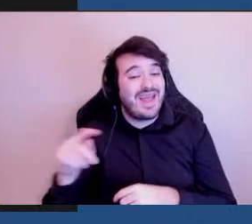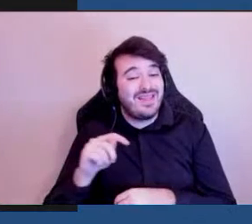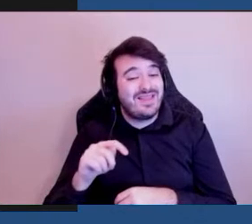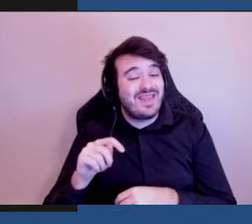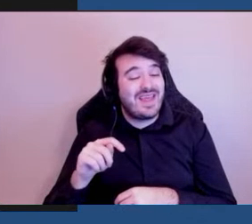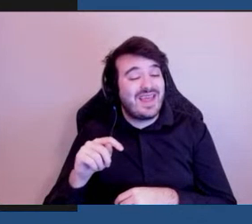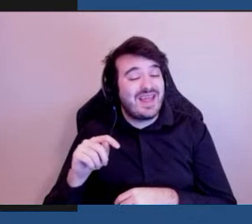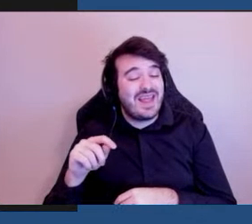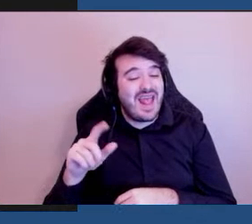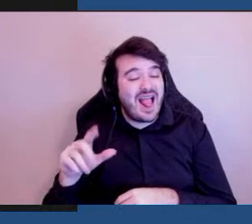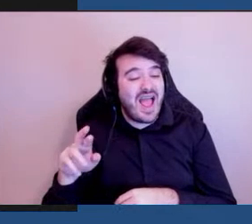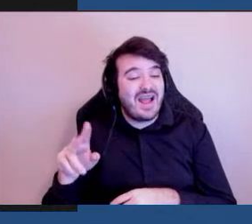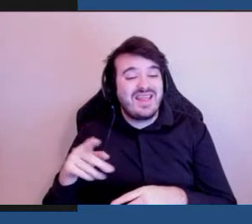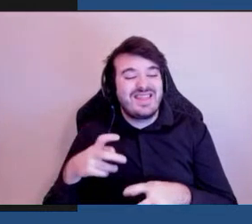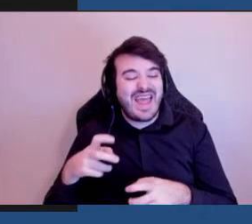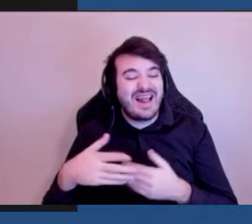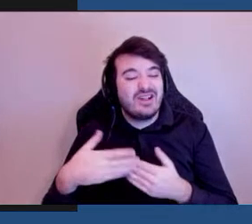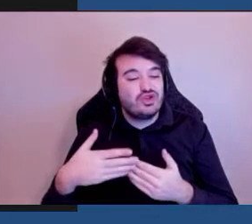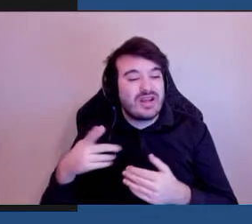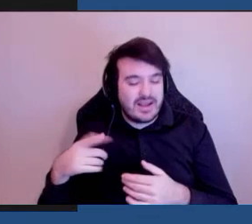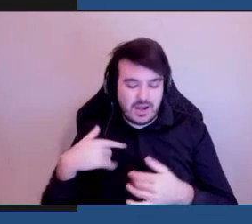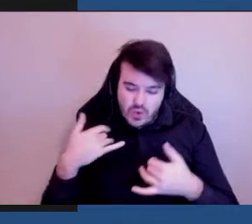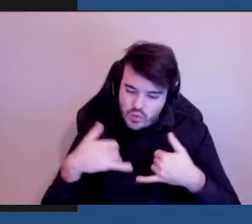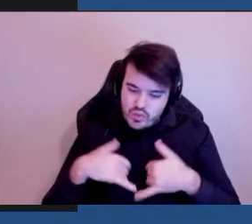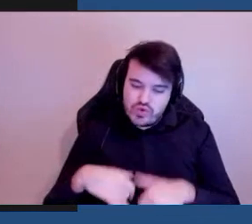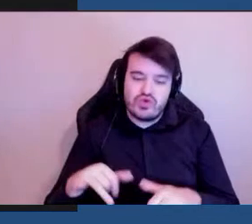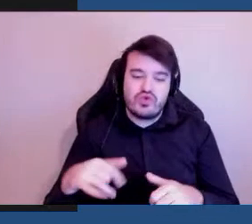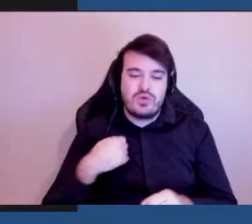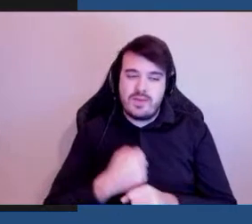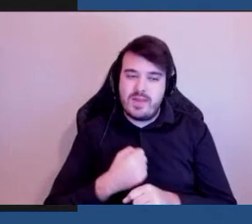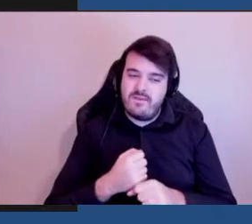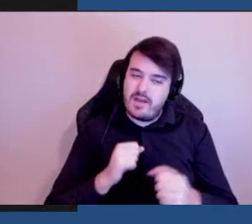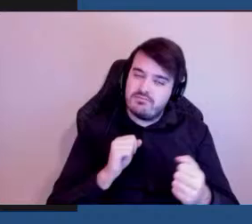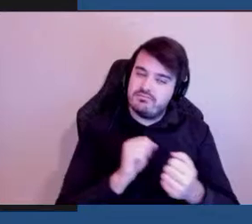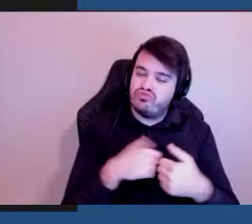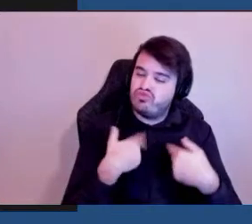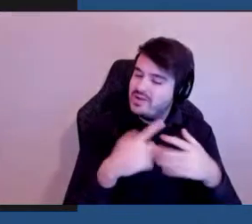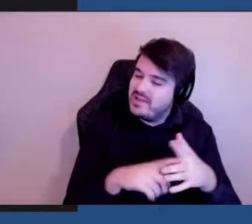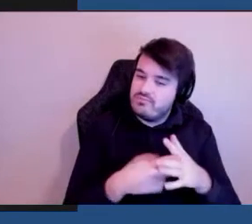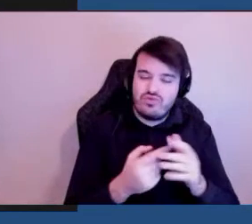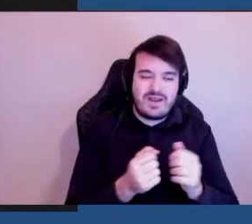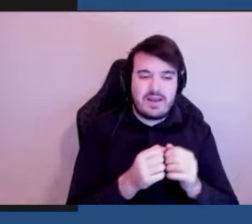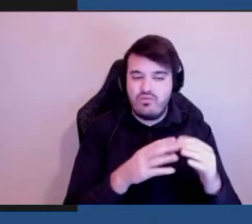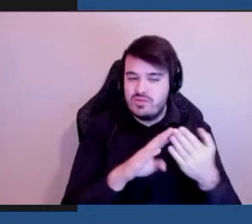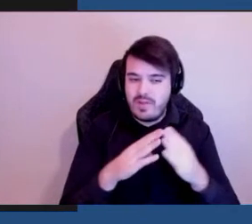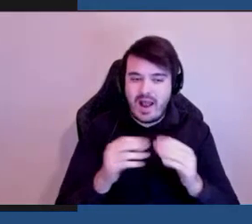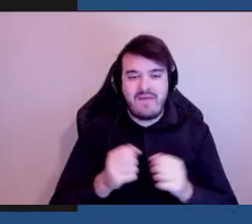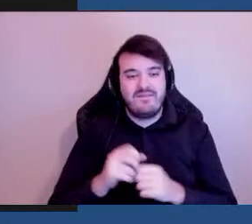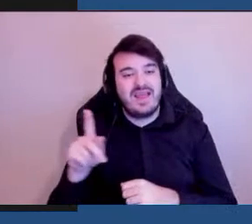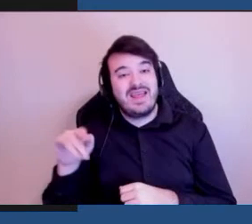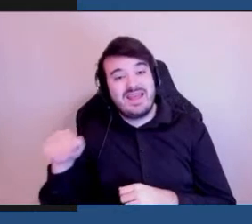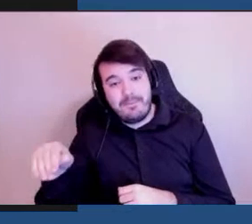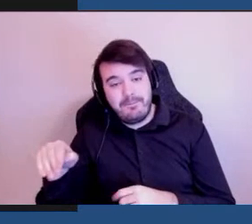nous continuons à travailler avec la municipalité et avec Kim et Kathleen